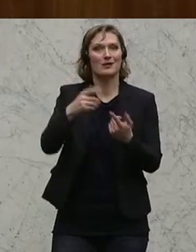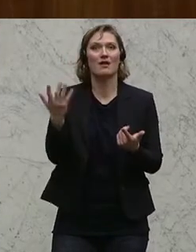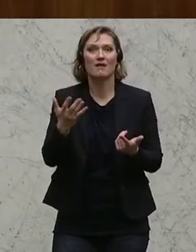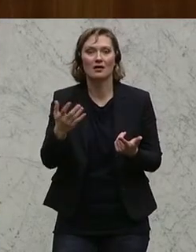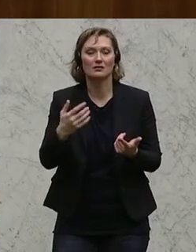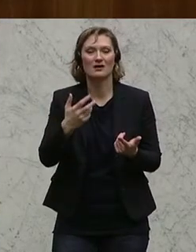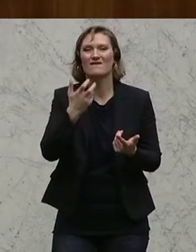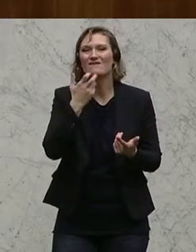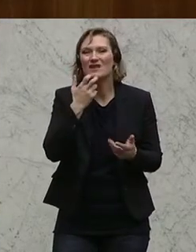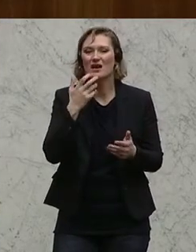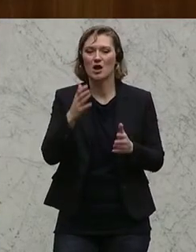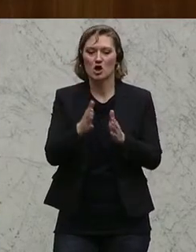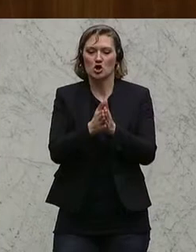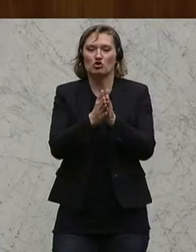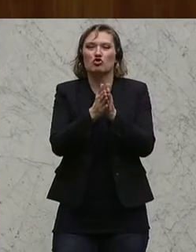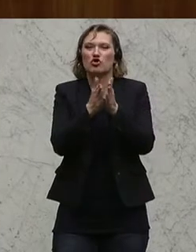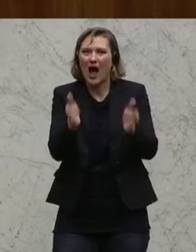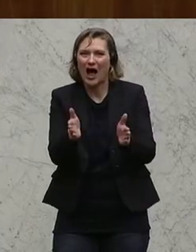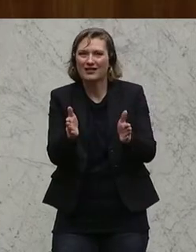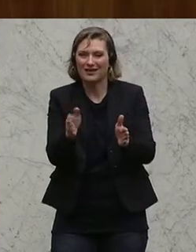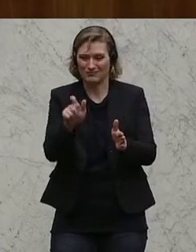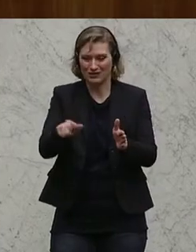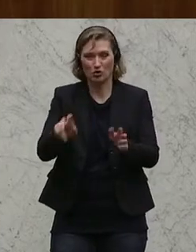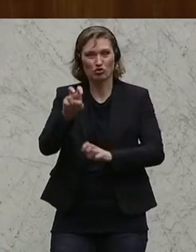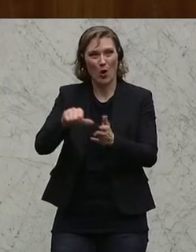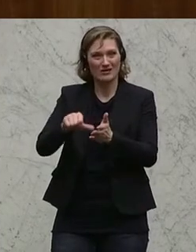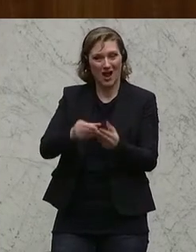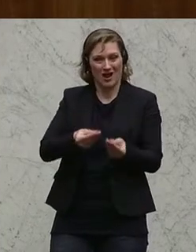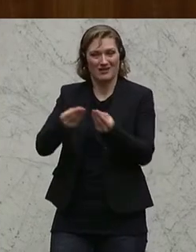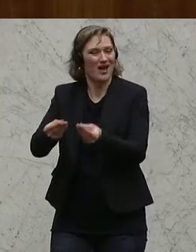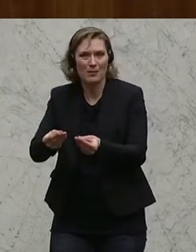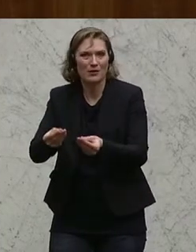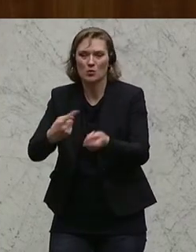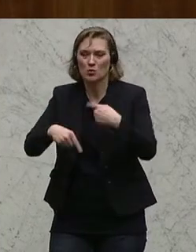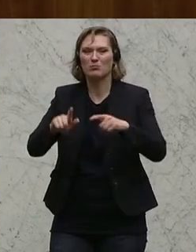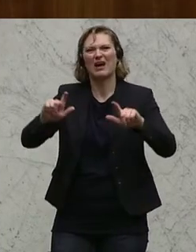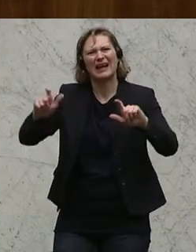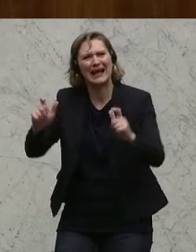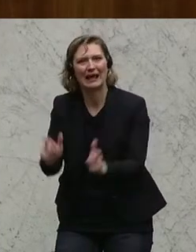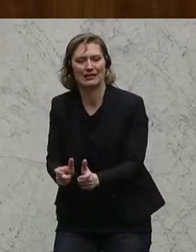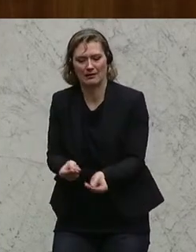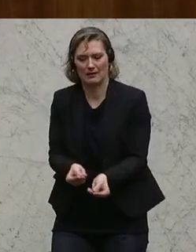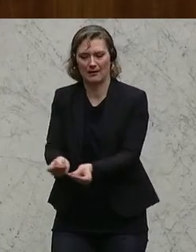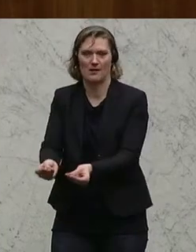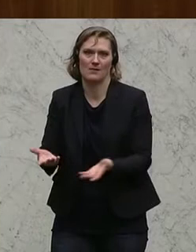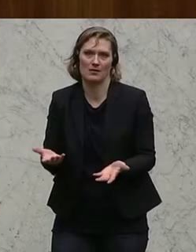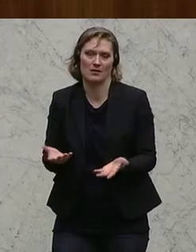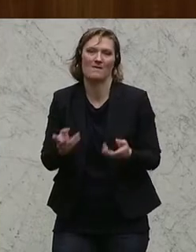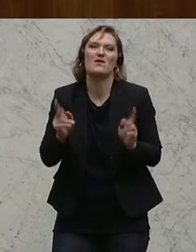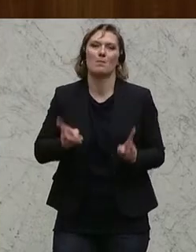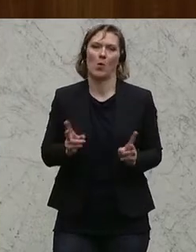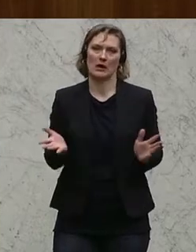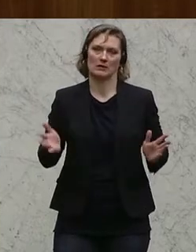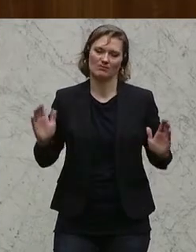dass wir Schaden vom Steuerzahler so gering wie möglich halten. Und dazu muss ja,